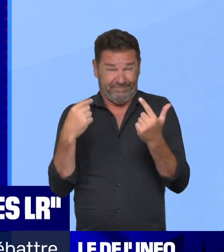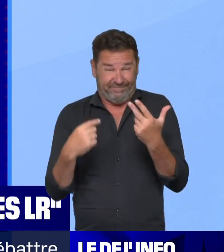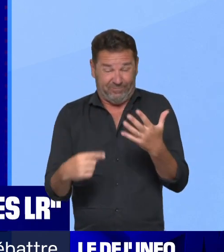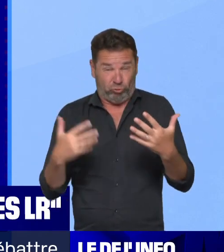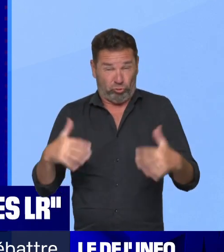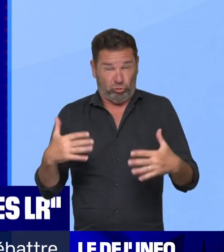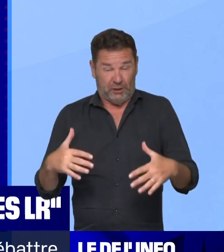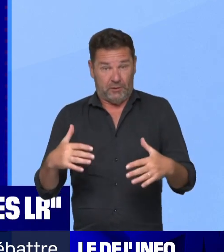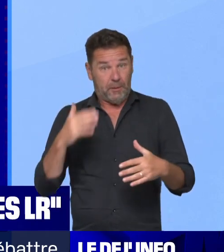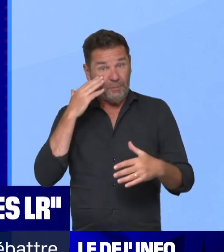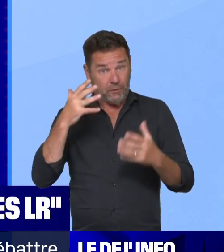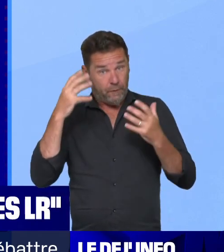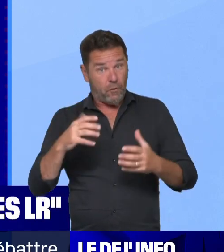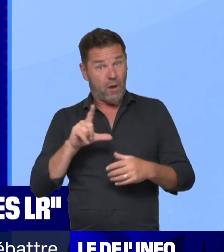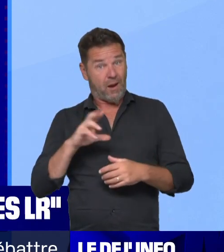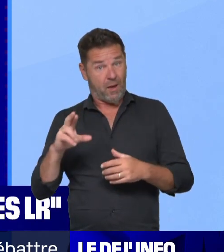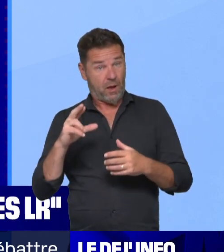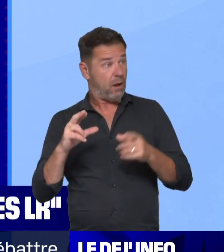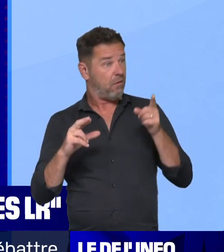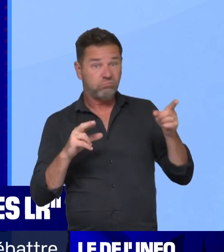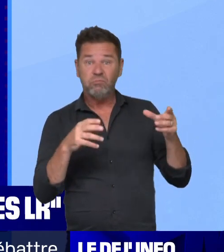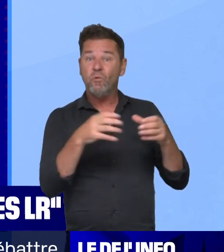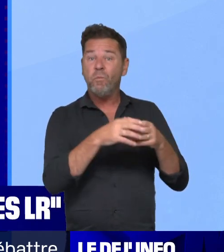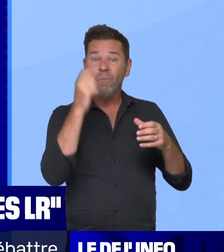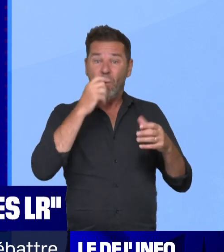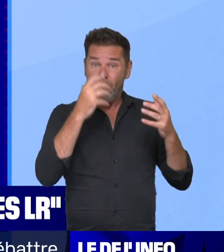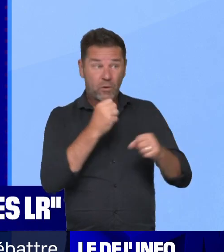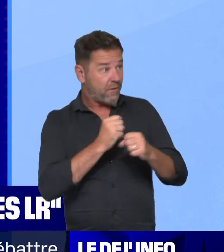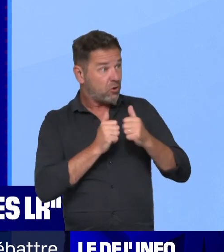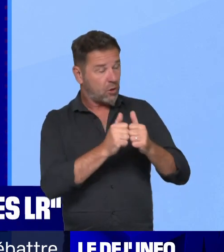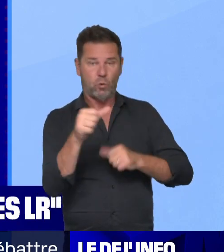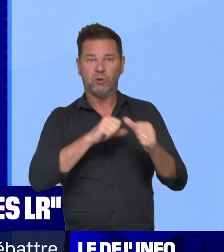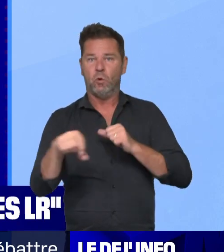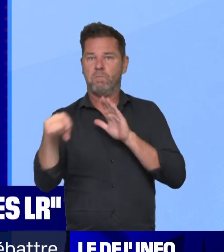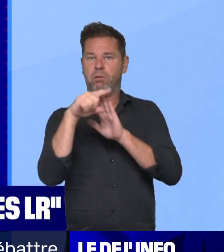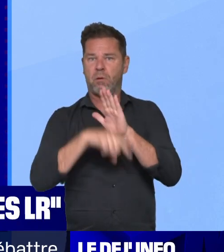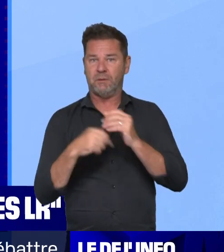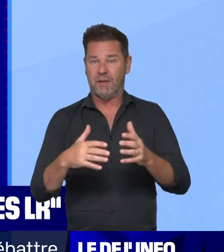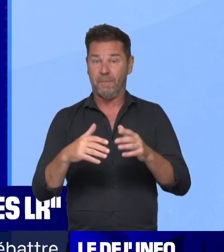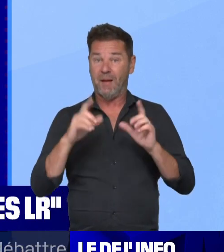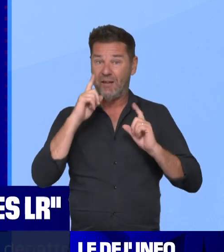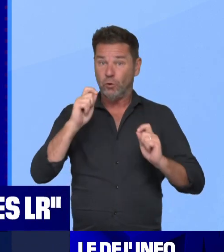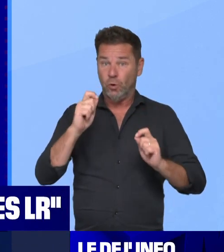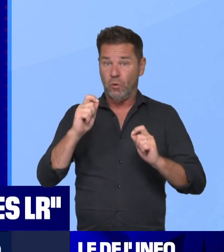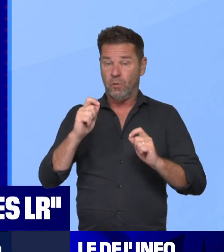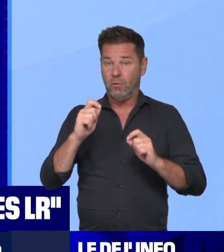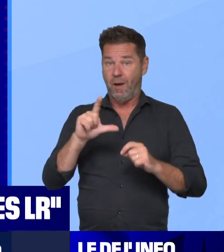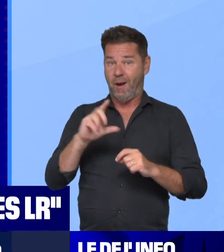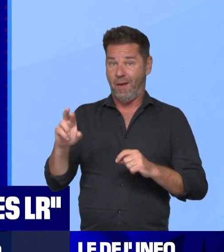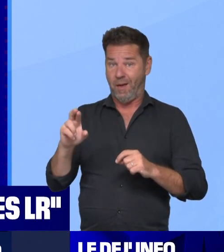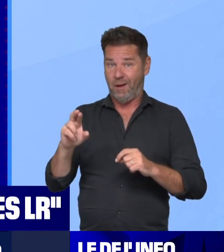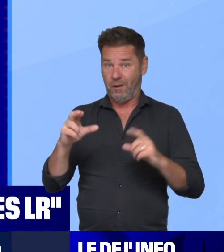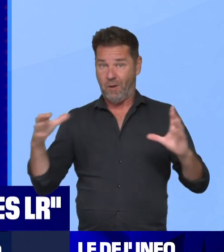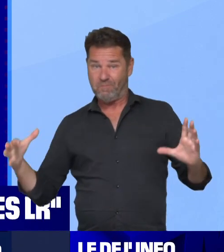voulez qu travaille ensemble, voilà ce que l'on vous propose. Alors, attention, ce n pas une coalition. Il ne s'agit pas pour les Républicains d'aller gouverner